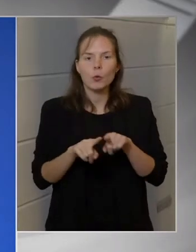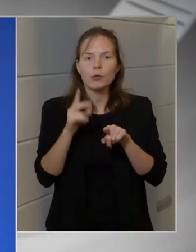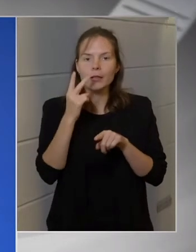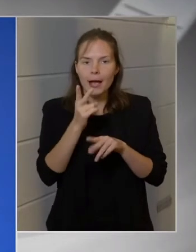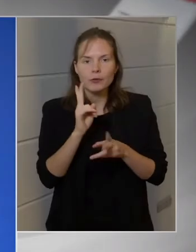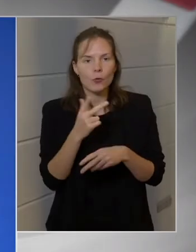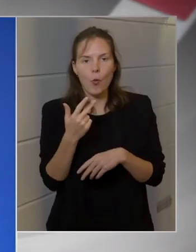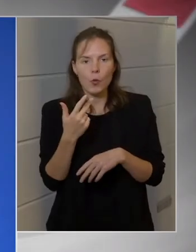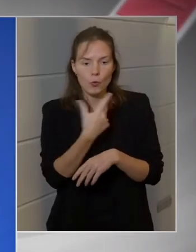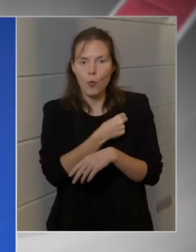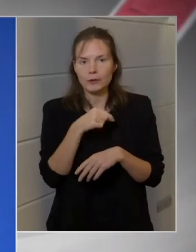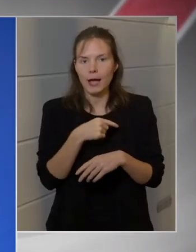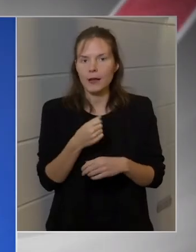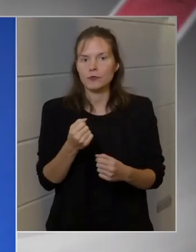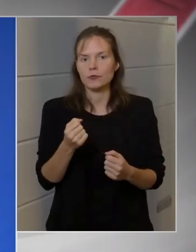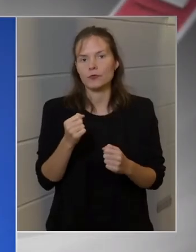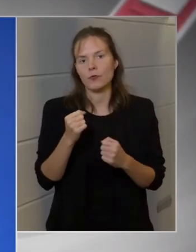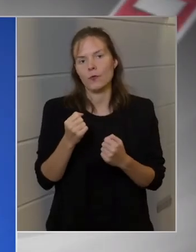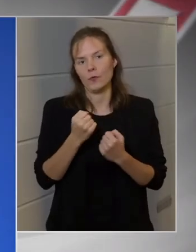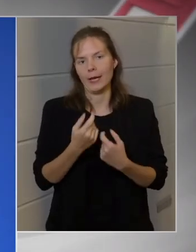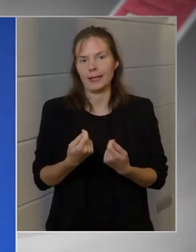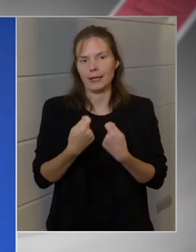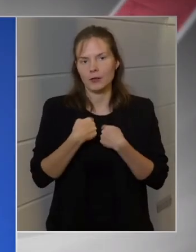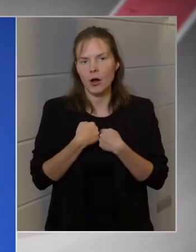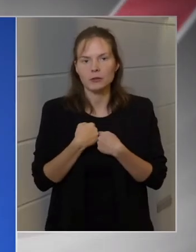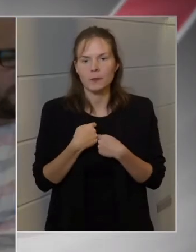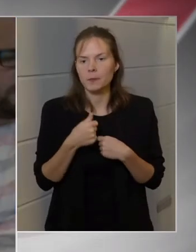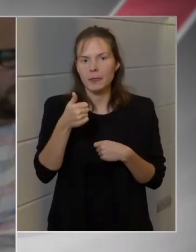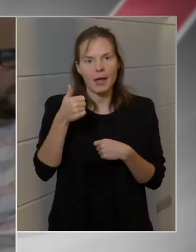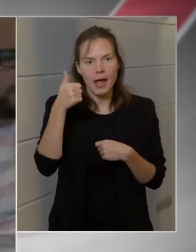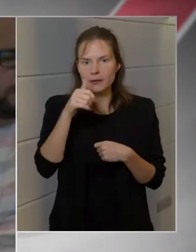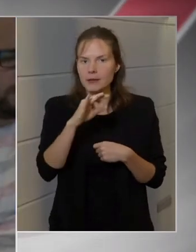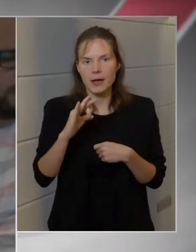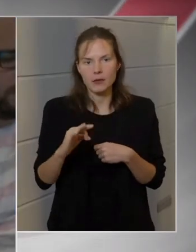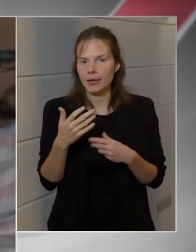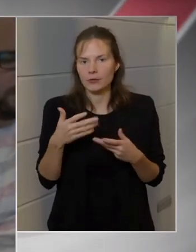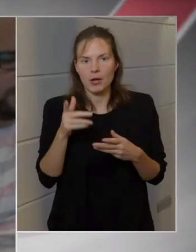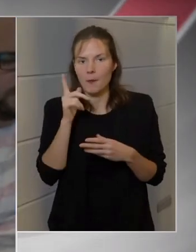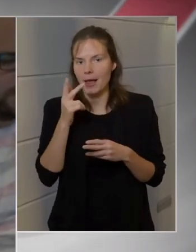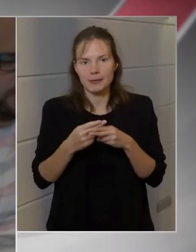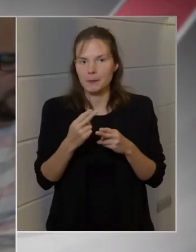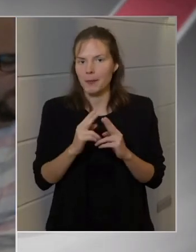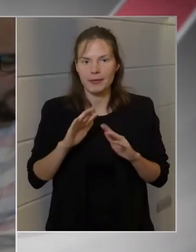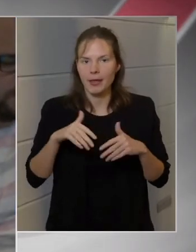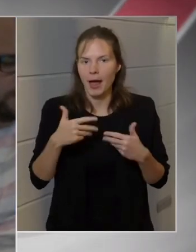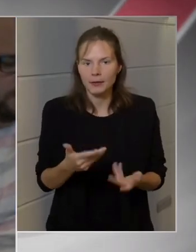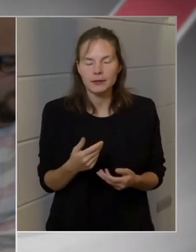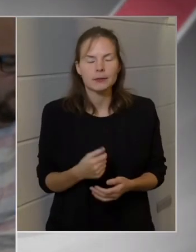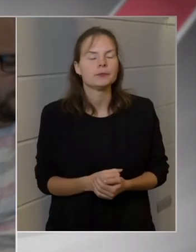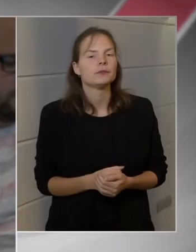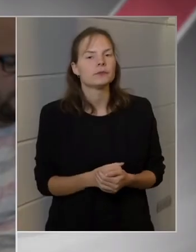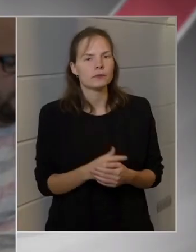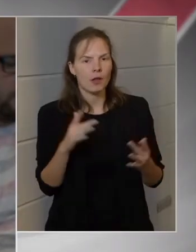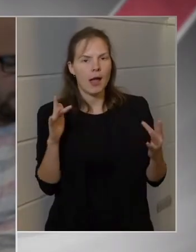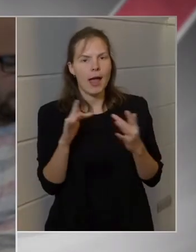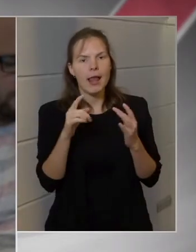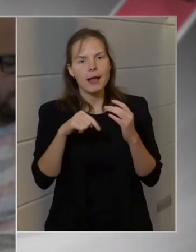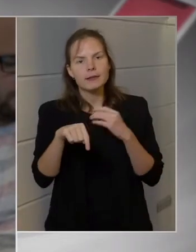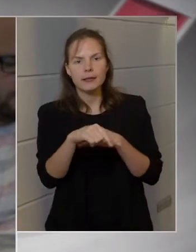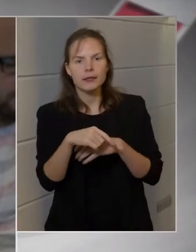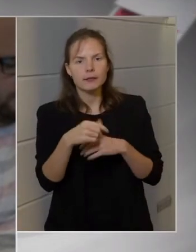védettséget egy százaléka, sem betegszik meg azoknak, vannak oltva. Az ellenzék egységesen szeretné, hogy a